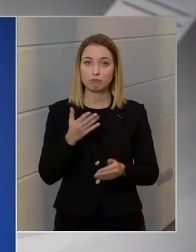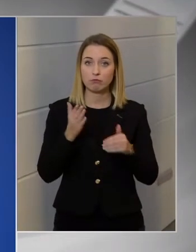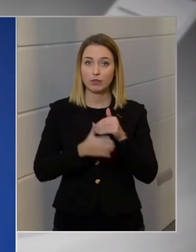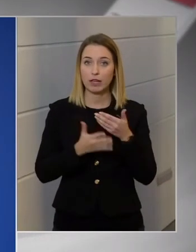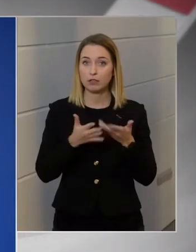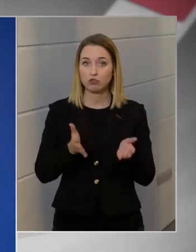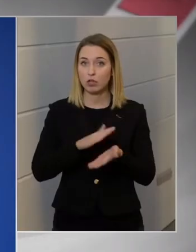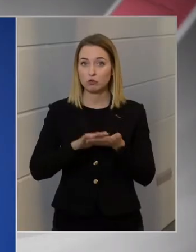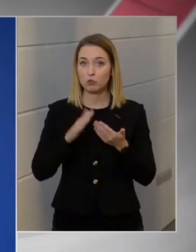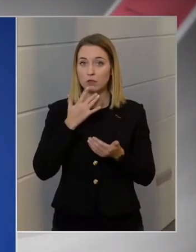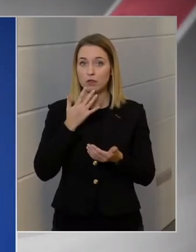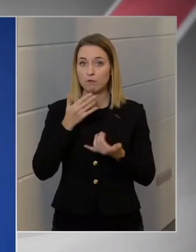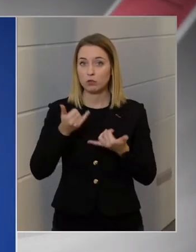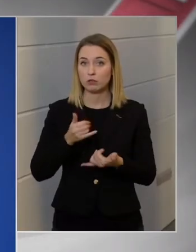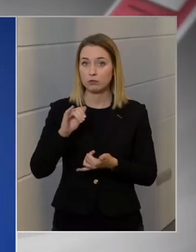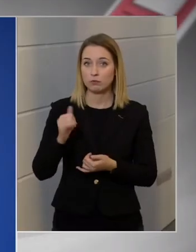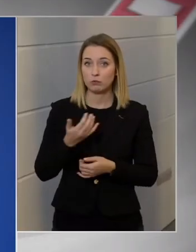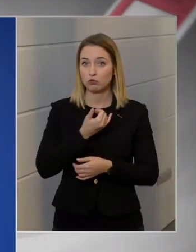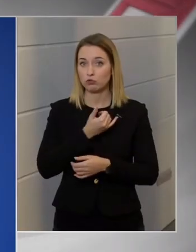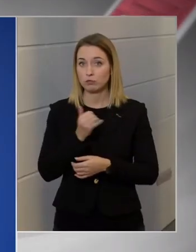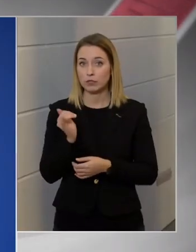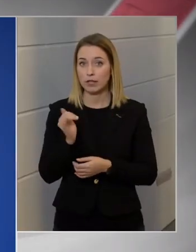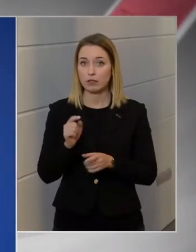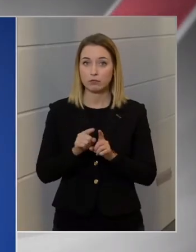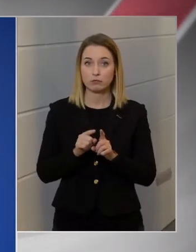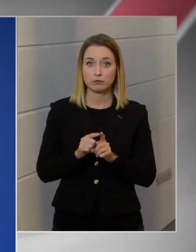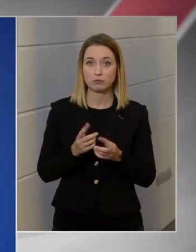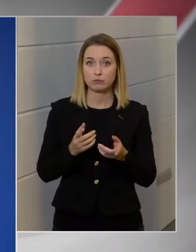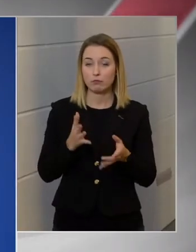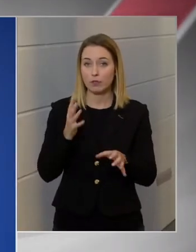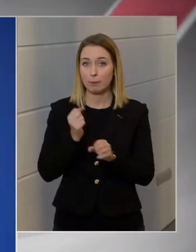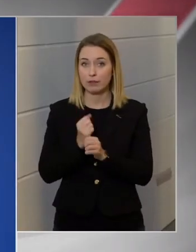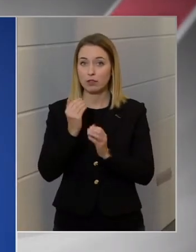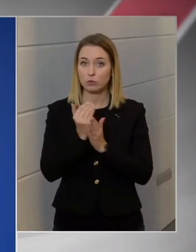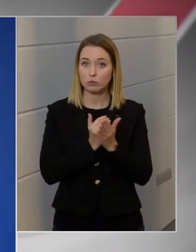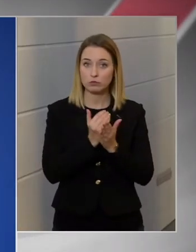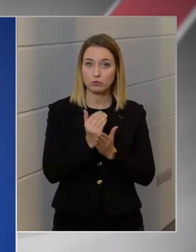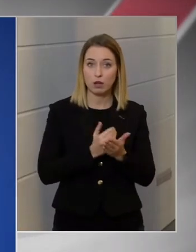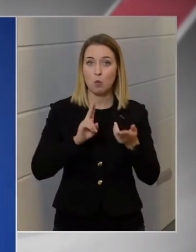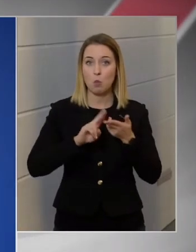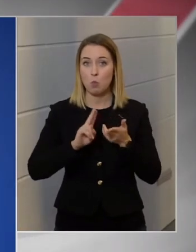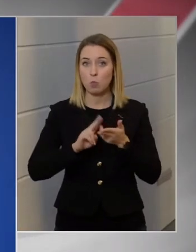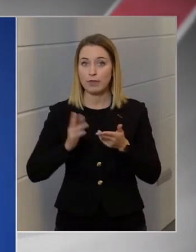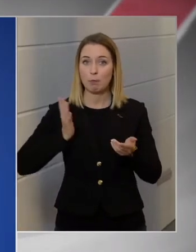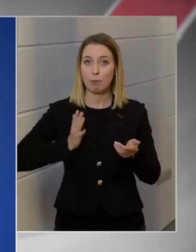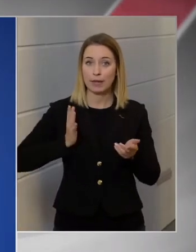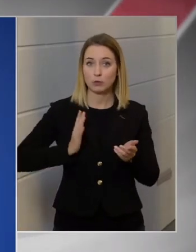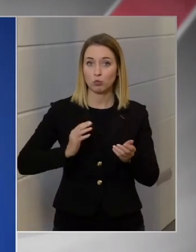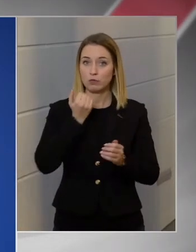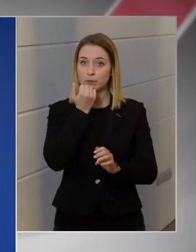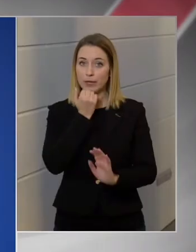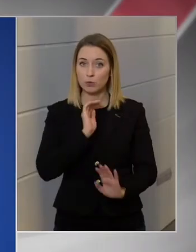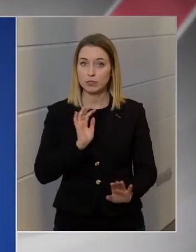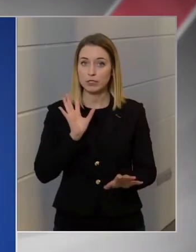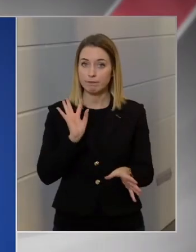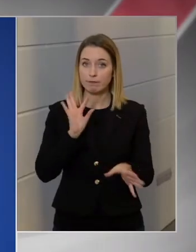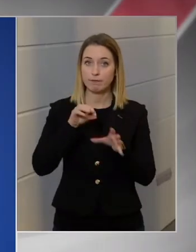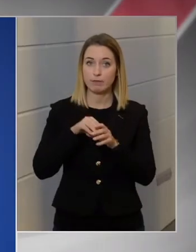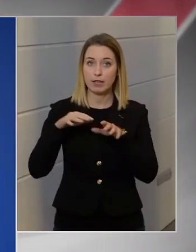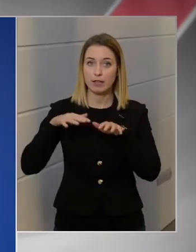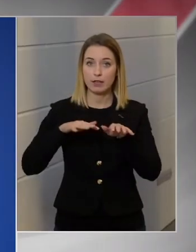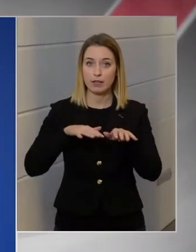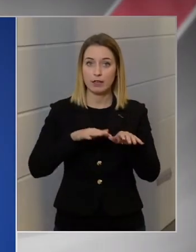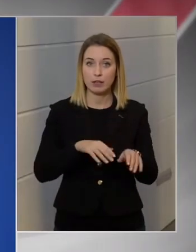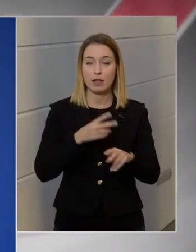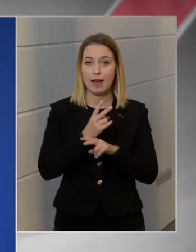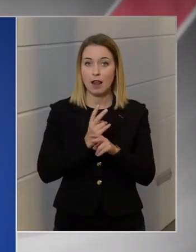eddig sem volt, soha most is mindenki a jogszabályokat maximálisan betartva, az ünnep méltóságát megőrizve vett részt az